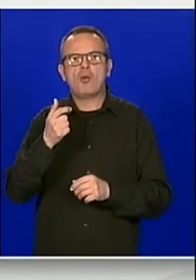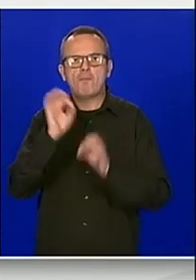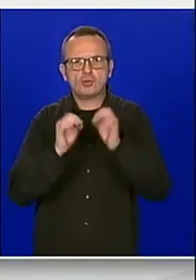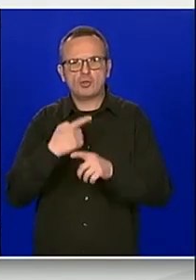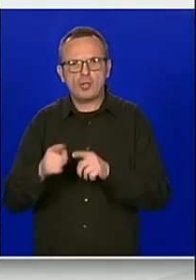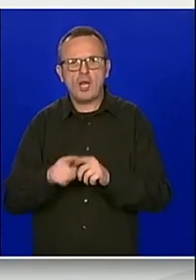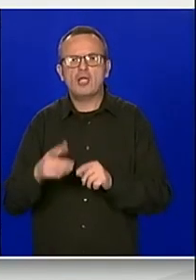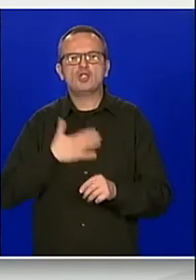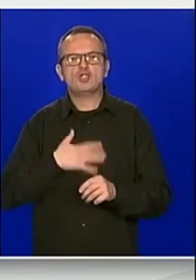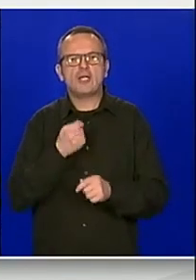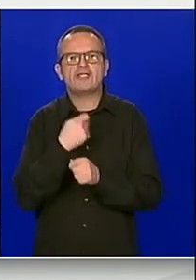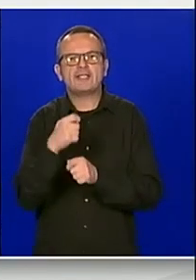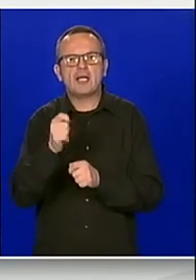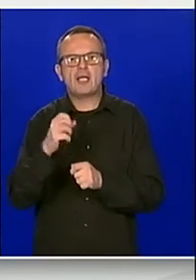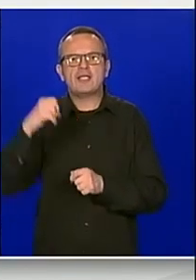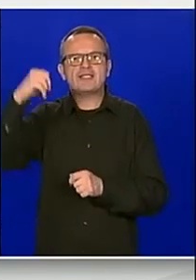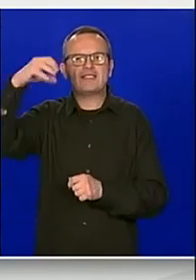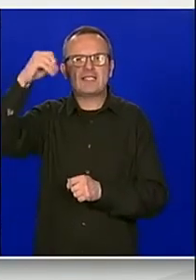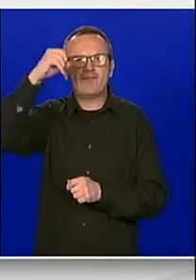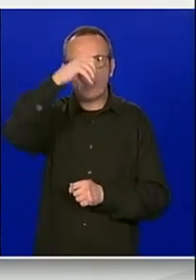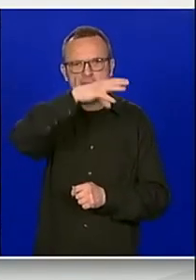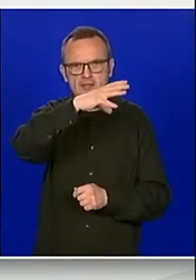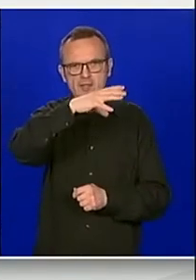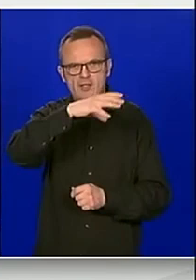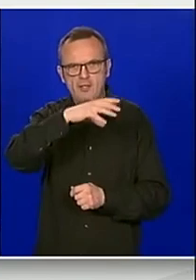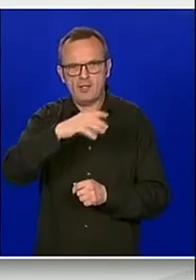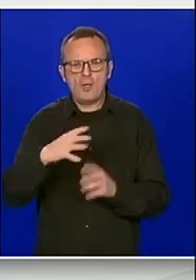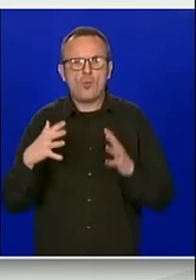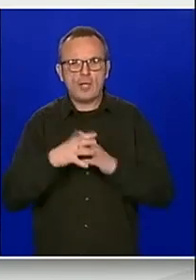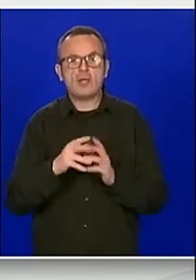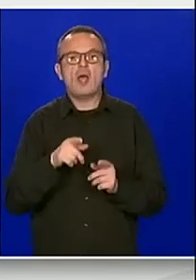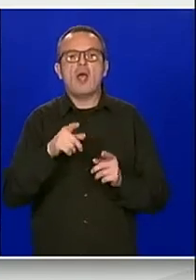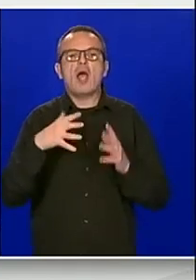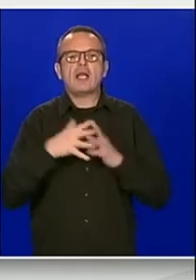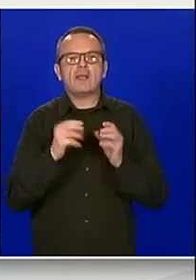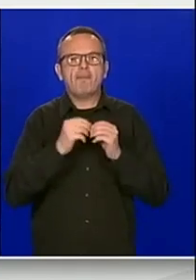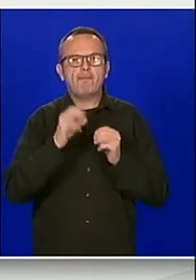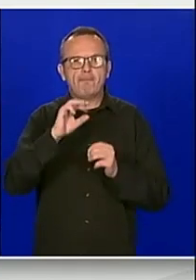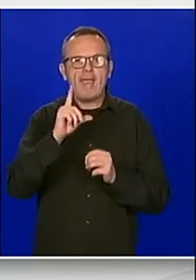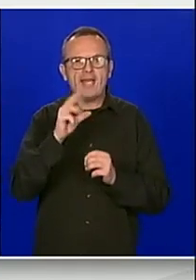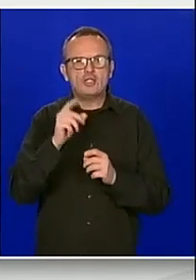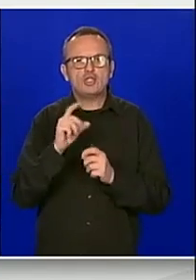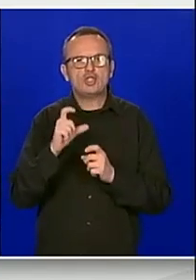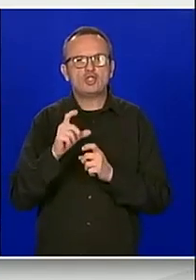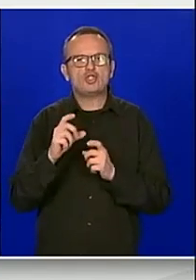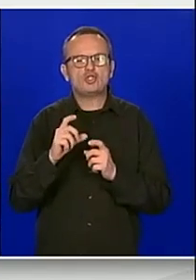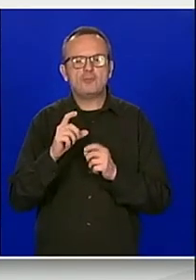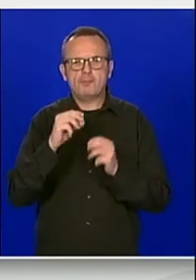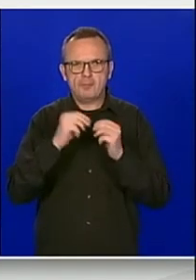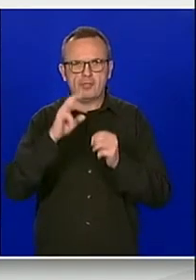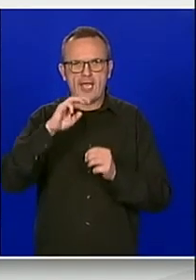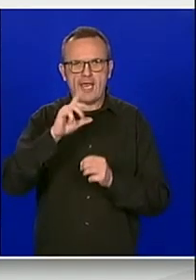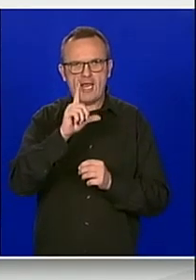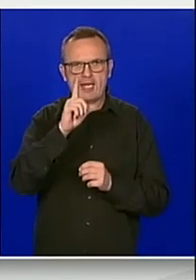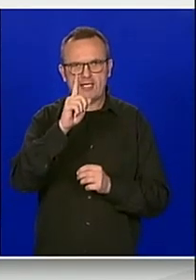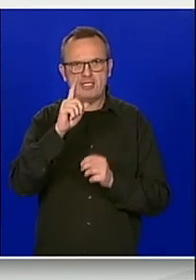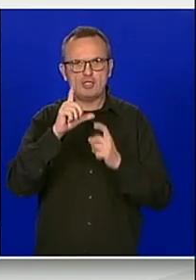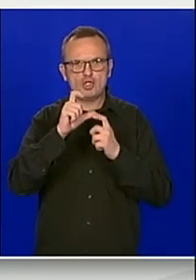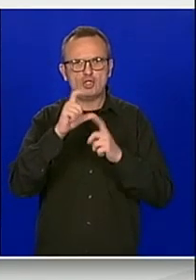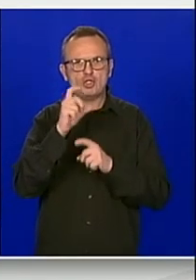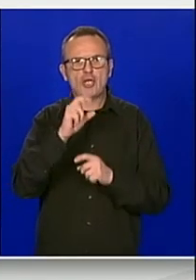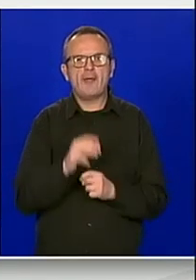rasvijete grada Gospića, prva funkcionalna cijelina. Grad Belišće, zadrženje kod PBZ-a, 7,1 milion kuna,